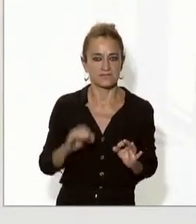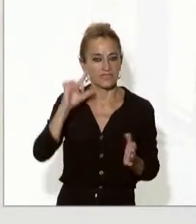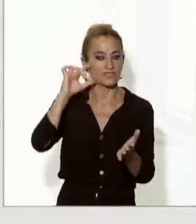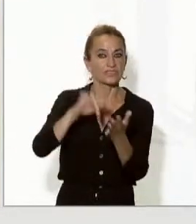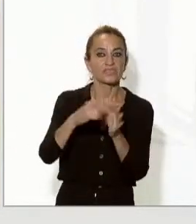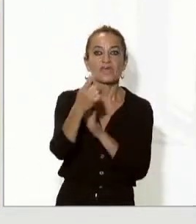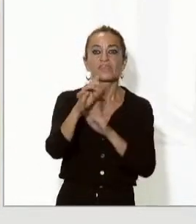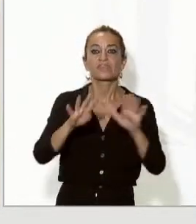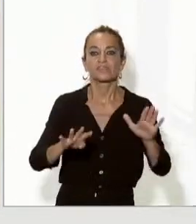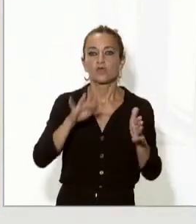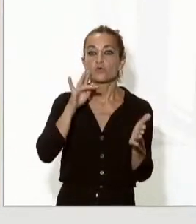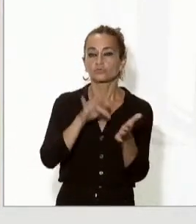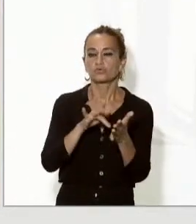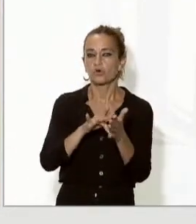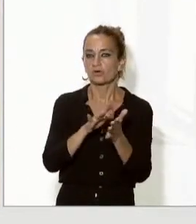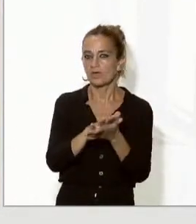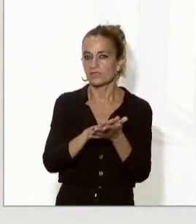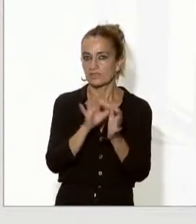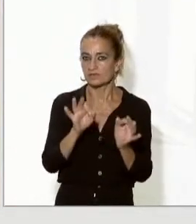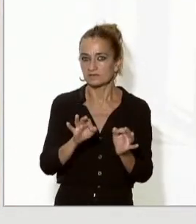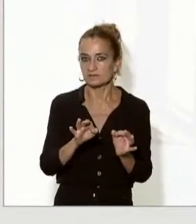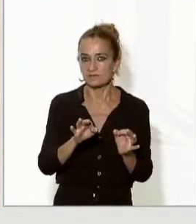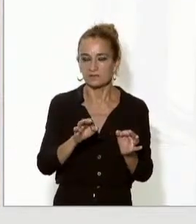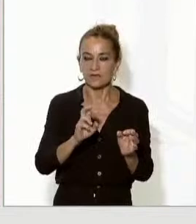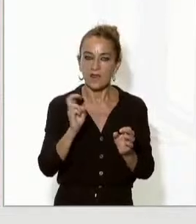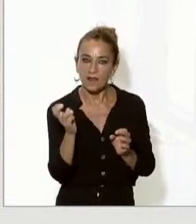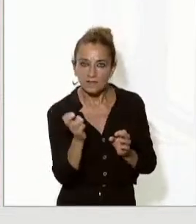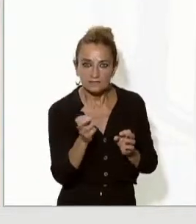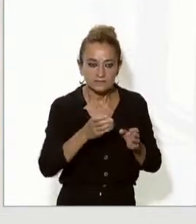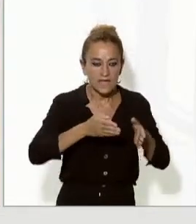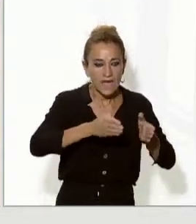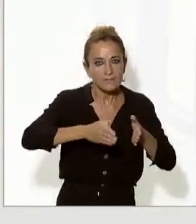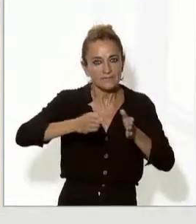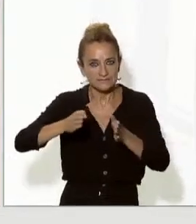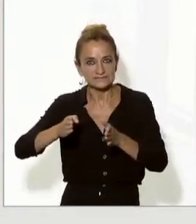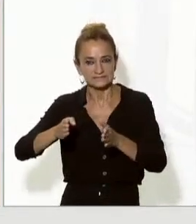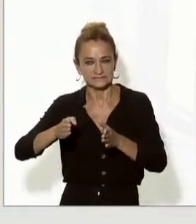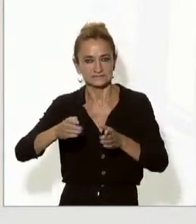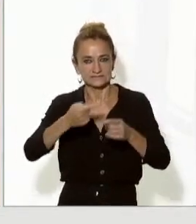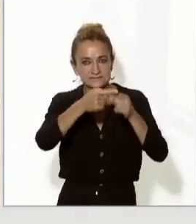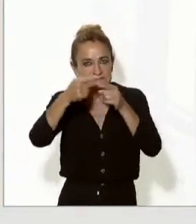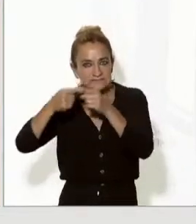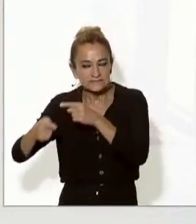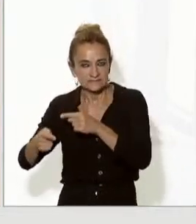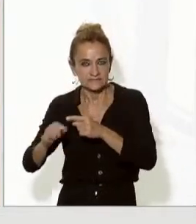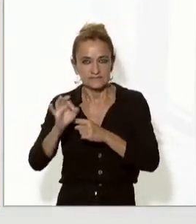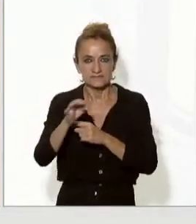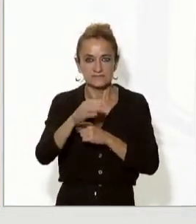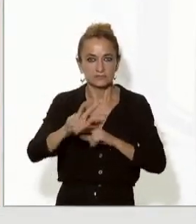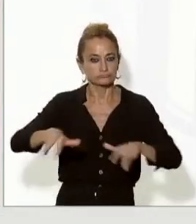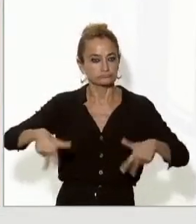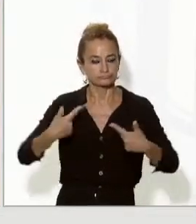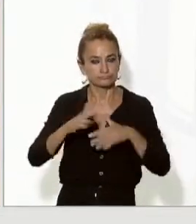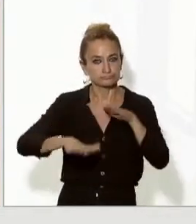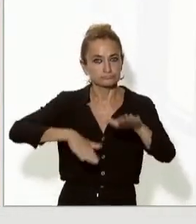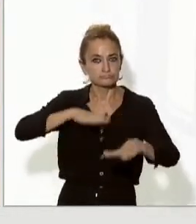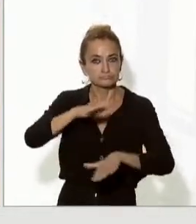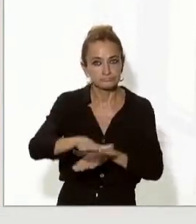l'altre són camins que ens acosten que permeten un avenç però l'oficialitat